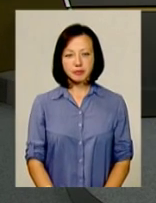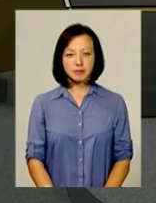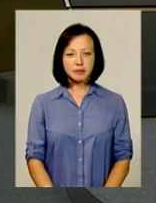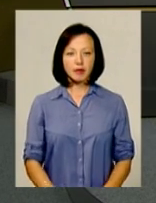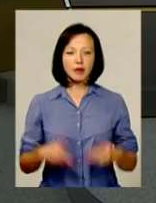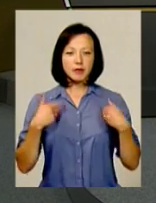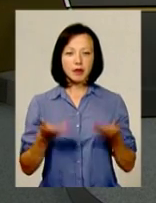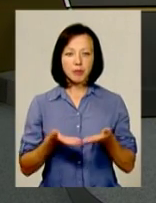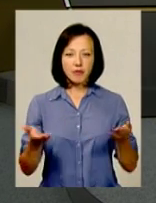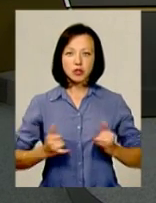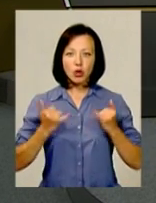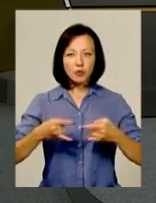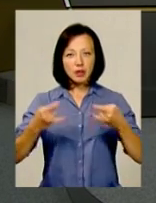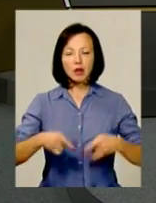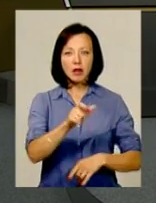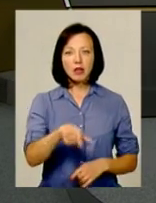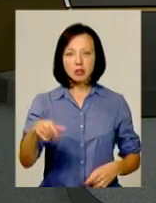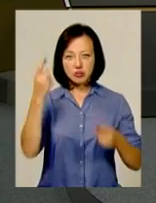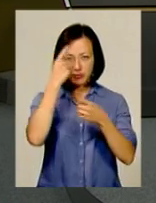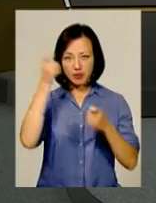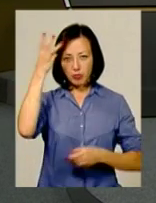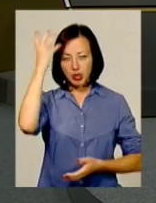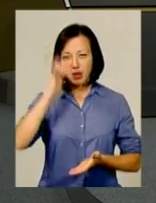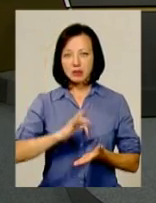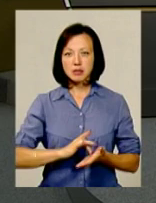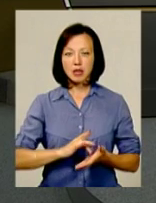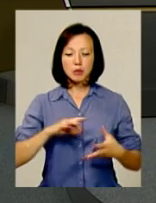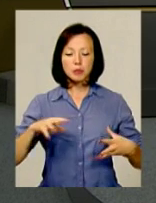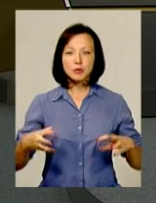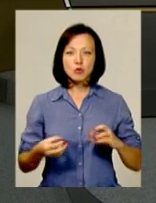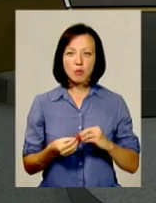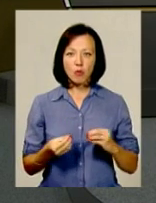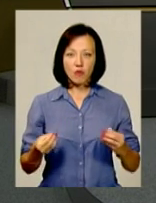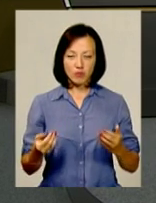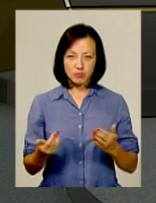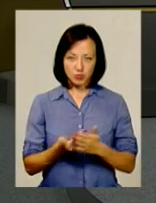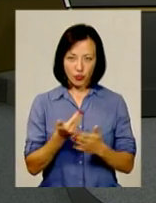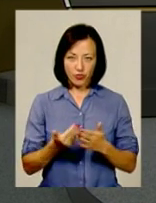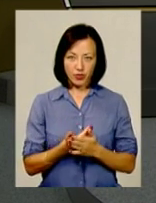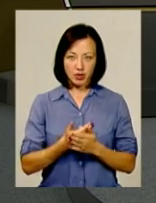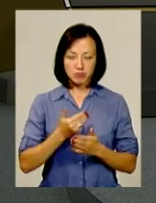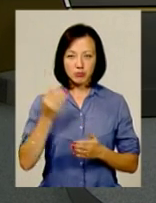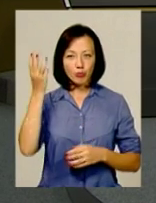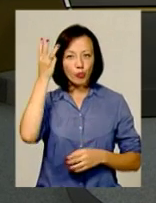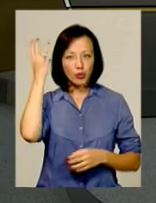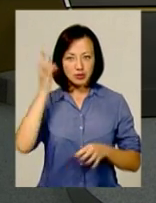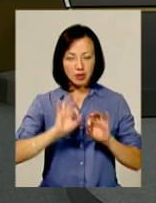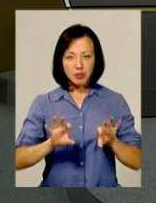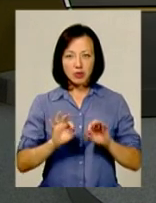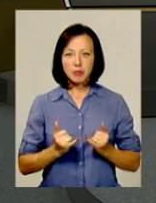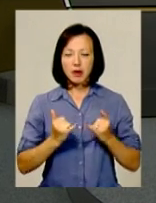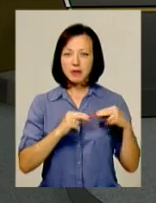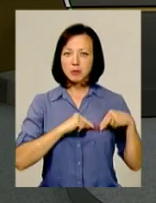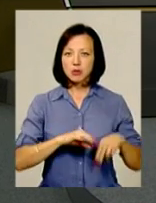Вітаємо вас, шановні телеглядачі! В ефірі телеканалу «Поділля Центр» підсумковий інформаційний випуск «Подільська панорама». В студії працюють